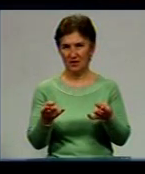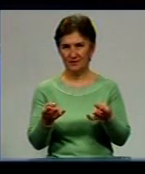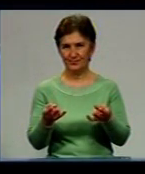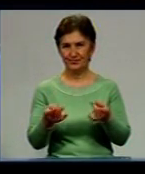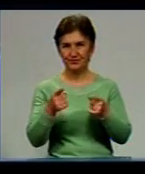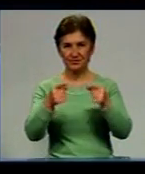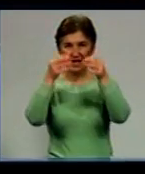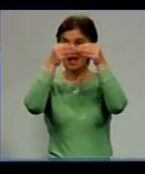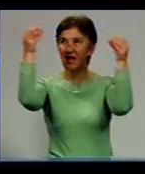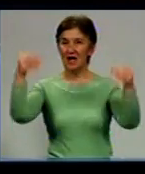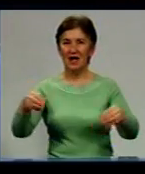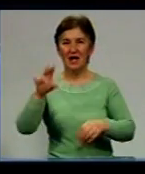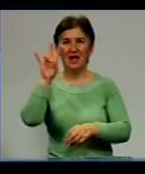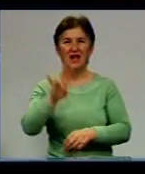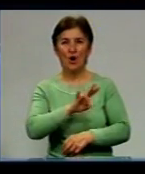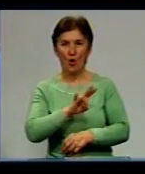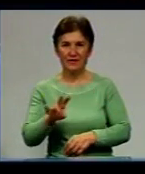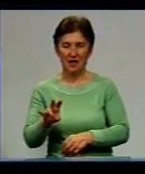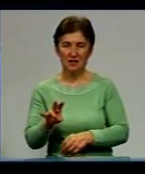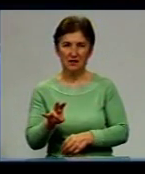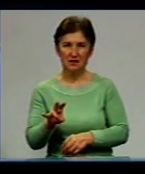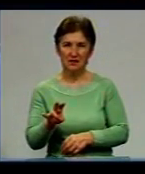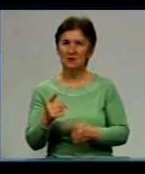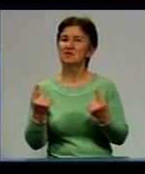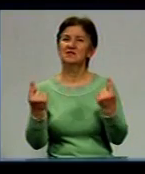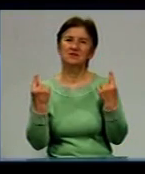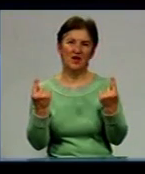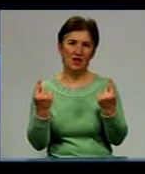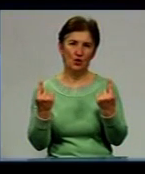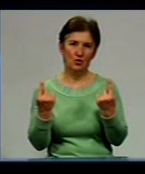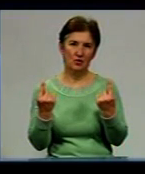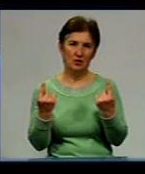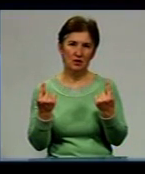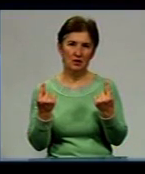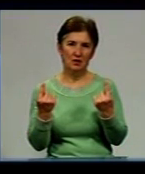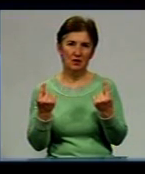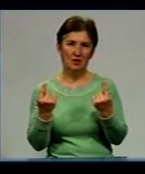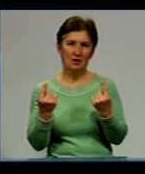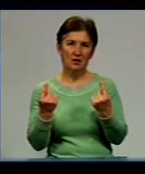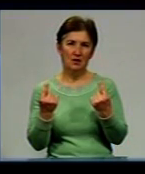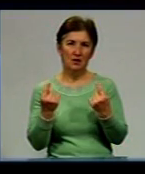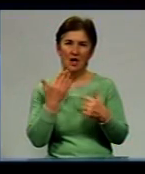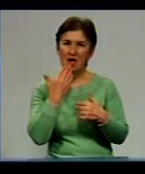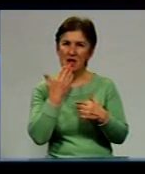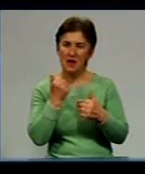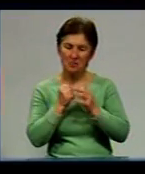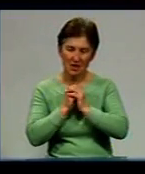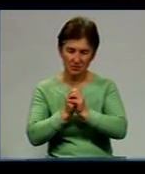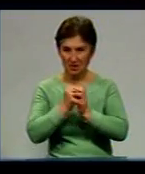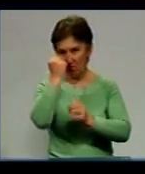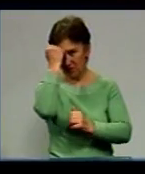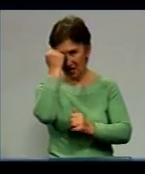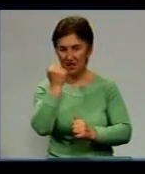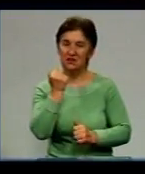з великим умілінням молилася перед цим образом, і вблагодарила,